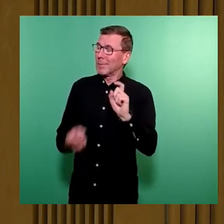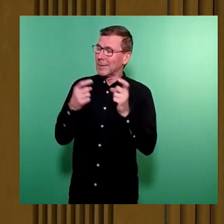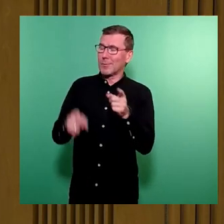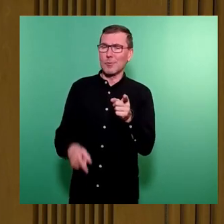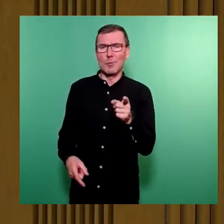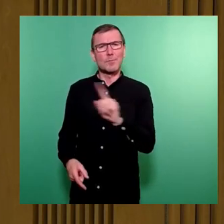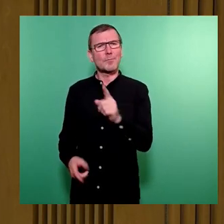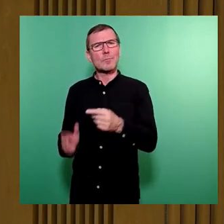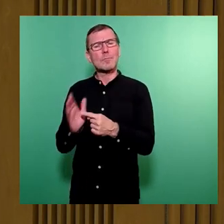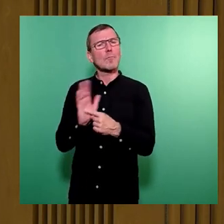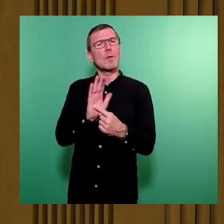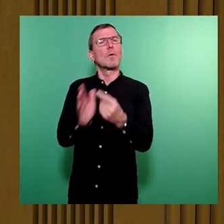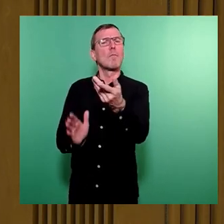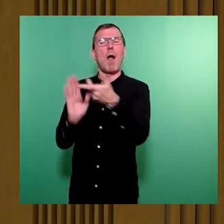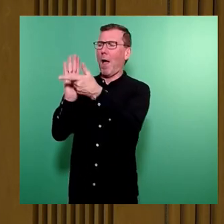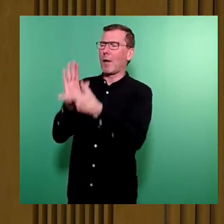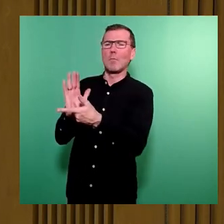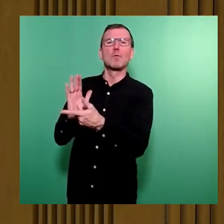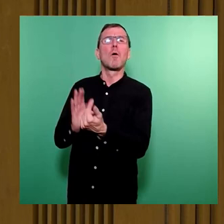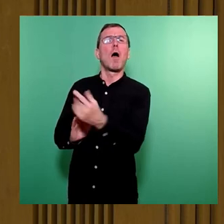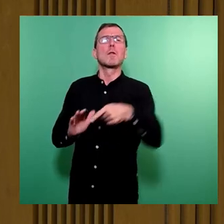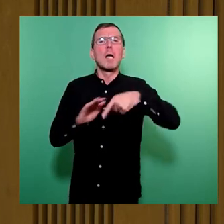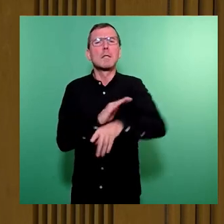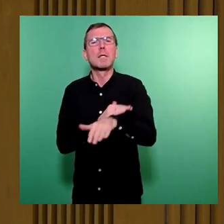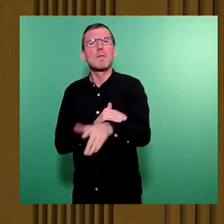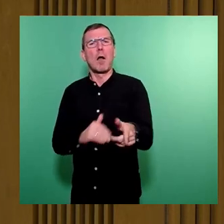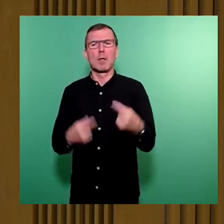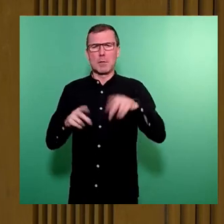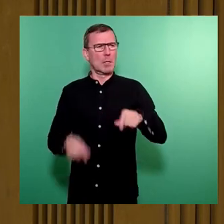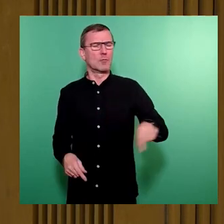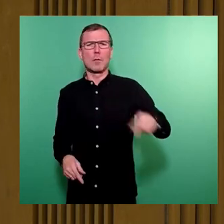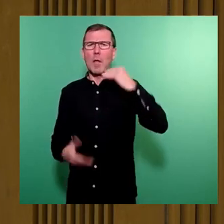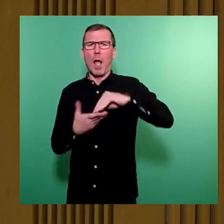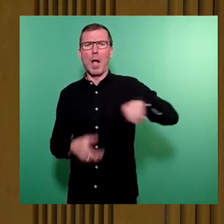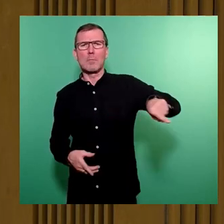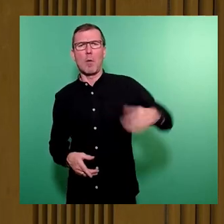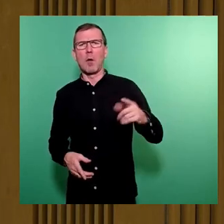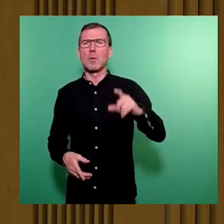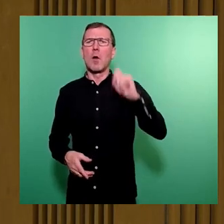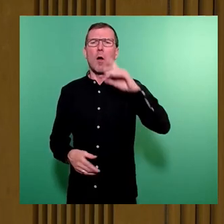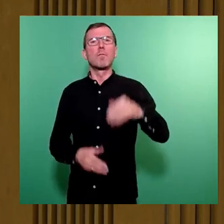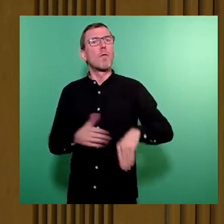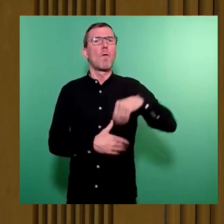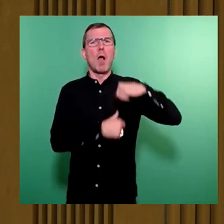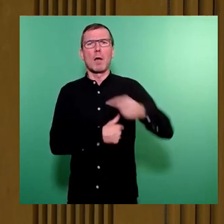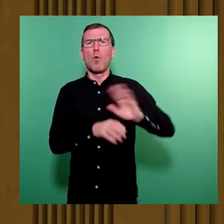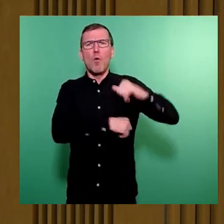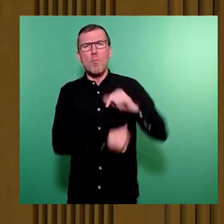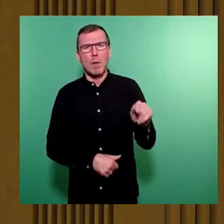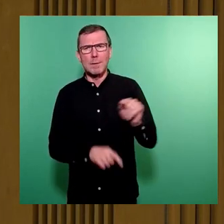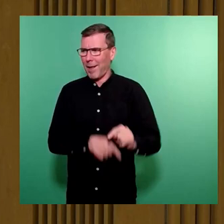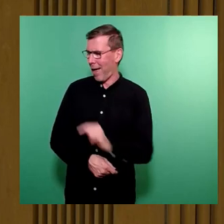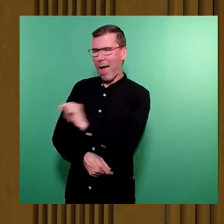damit argumentiert, dass einige Tiefgaragen wie hier in der Innenstadt, Altmarkt, oftmals ausgelastet, überlastet sind, aber andere